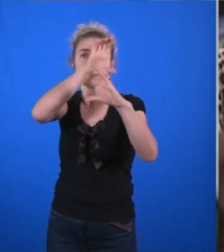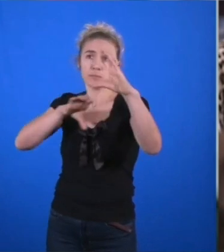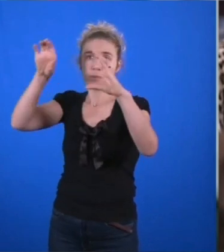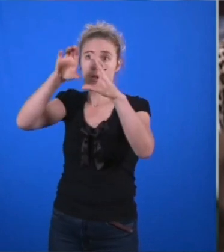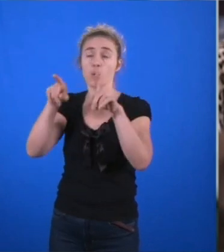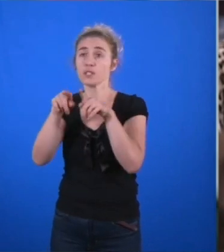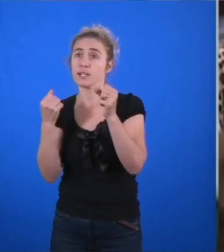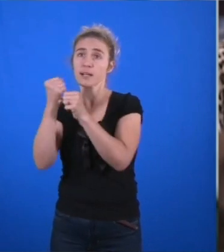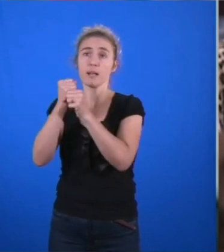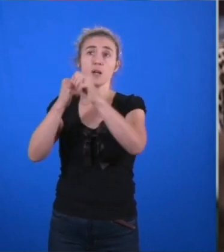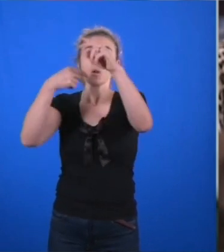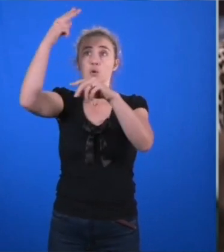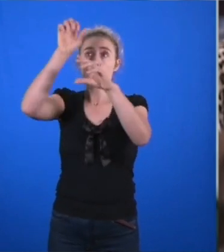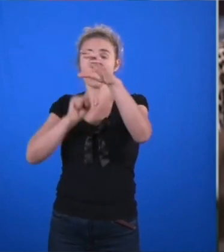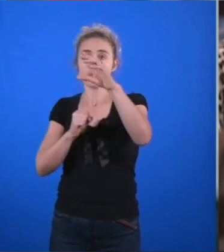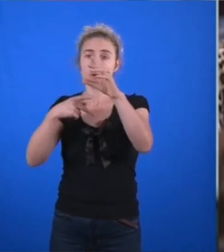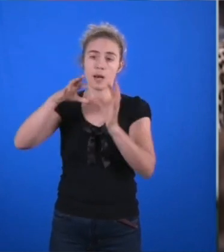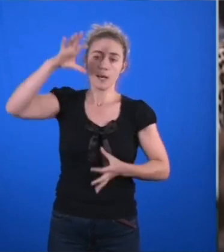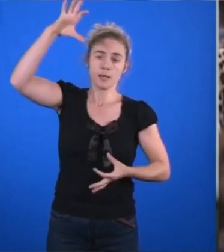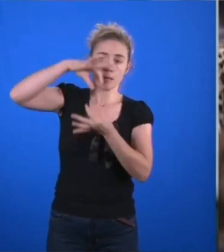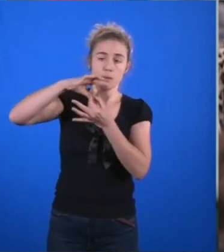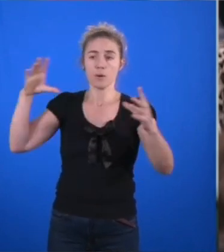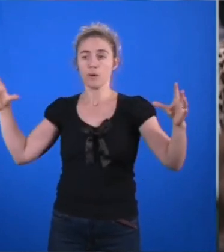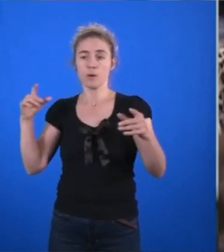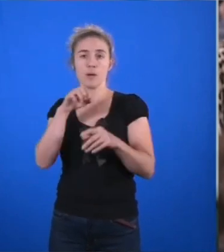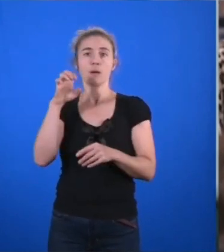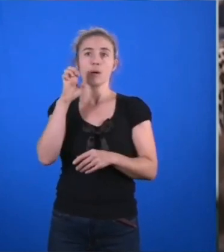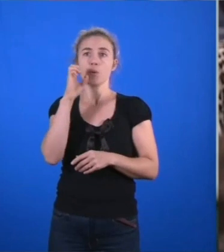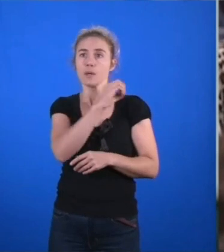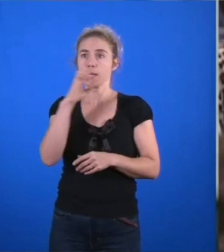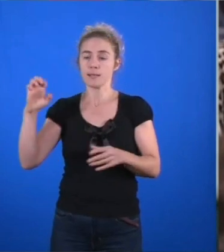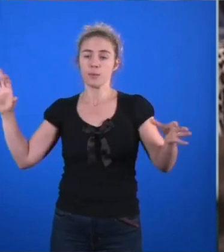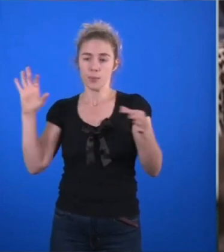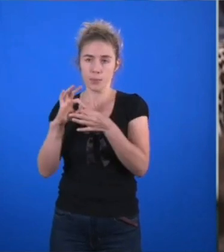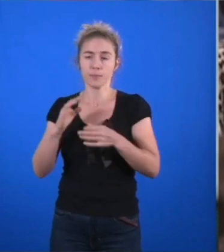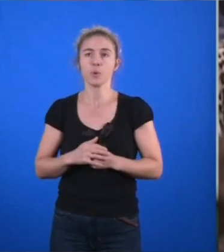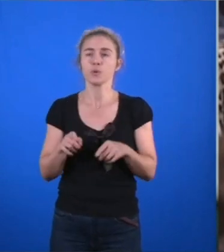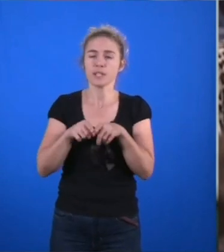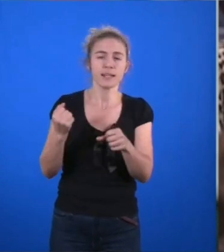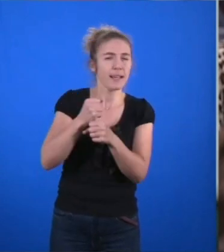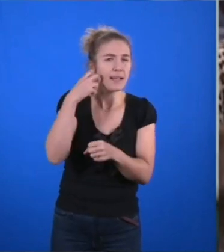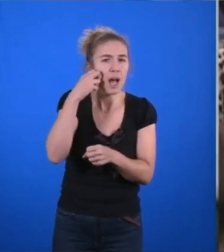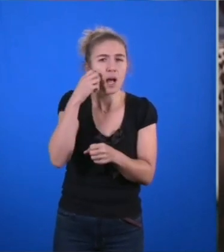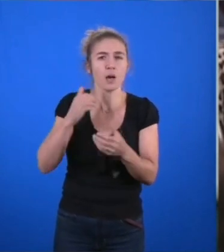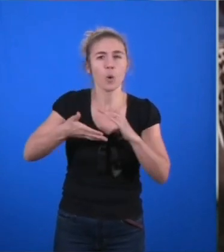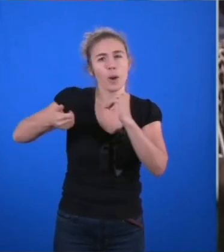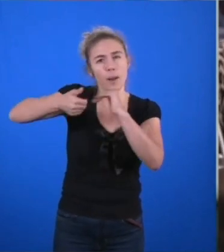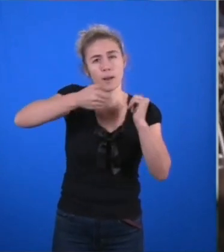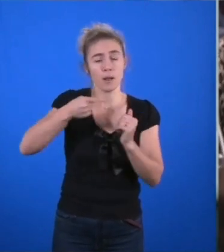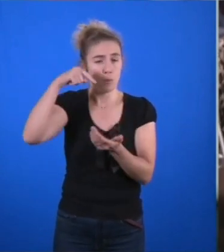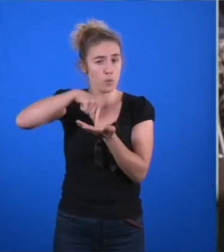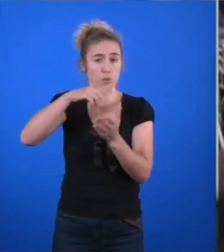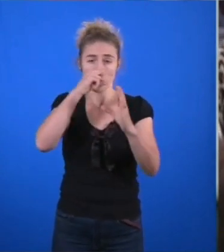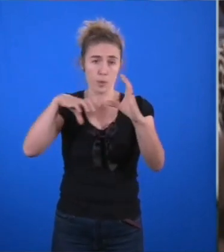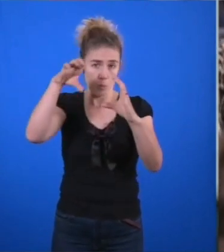liaisons nord-sud et est-ouest, la création aussi de nouvelles gares multimodales sur le territoire métropolitain ou